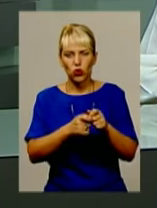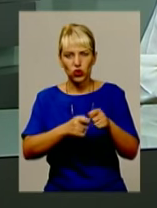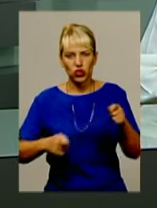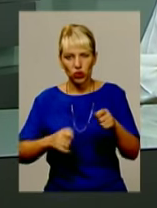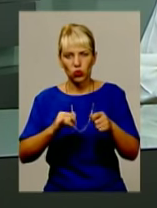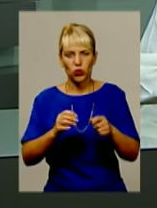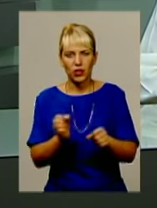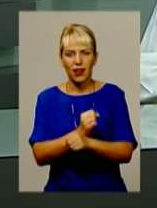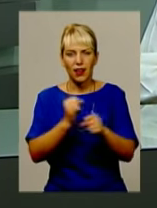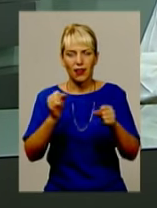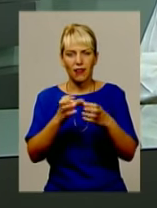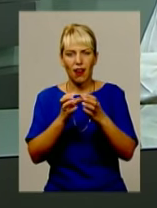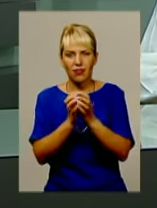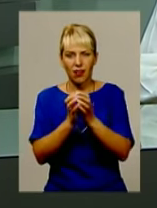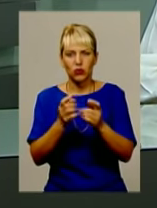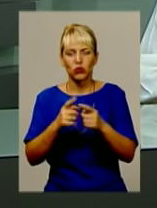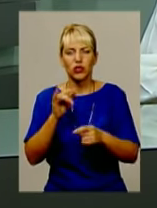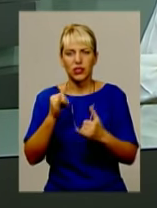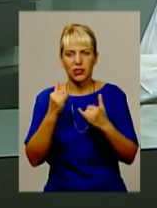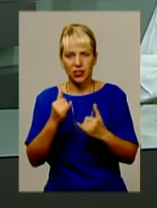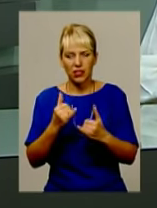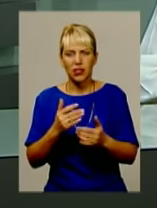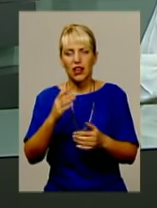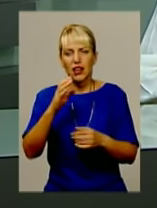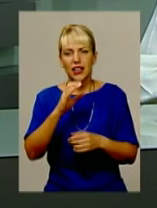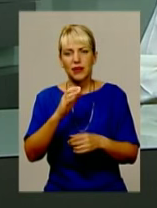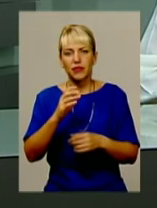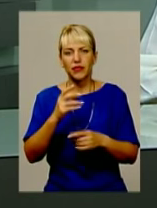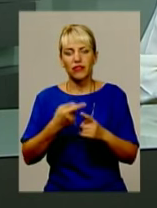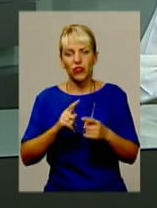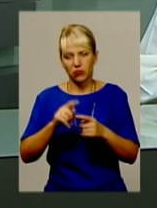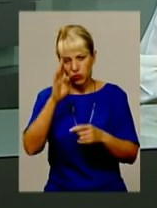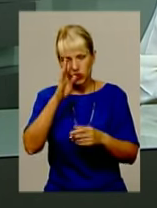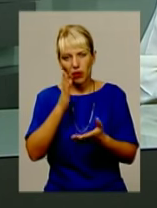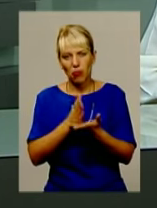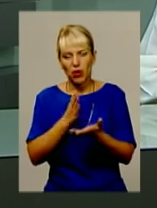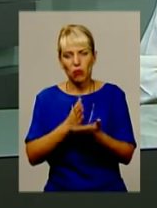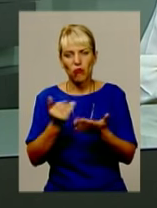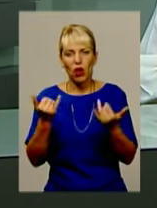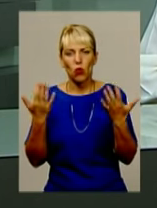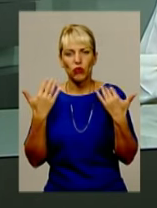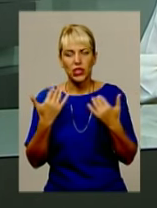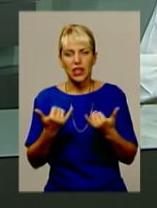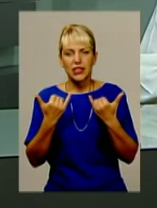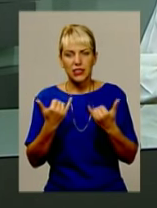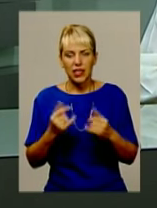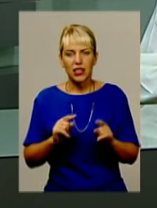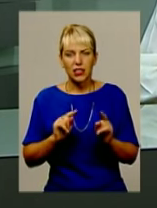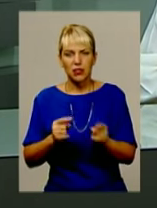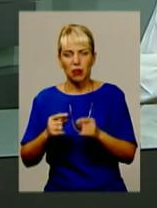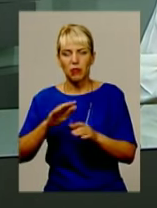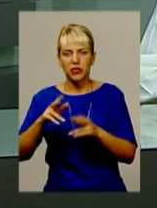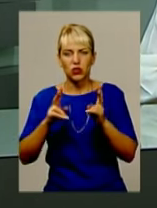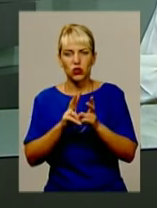Як стрілець батальйону «Січ» він наразі перебуває в відпустці. До речі, затриманий один із кількох бійців, які після зустрічі 26